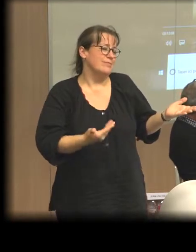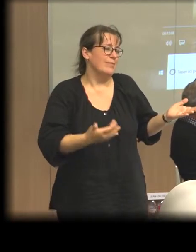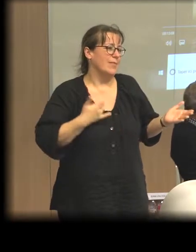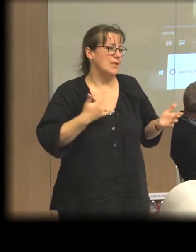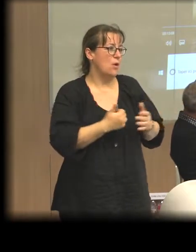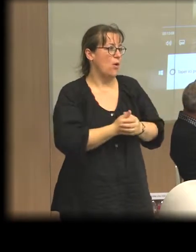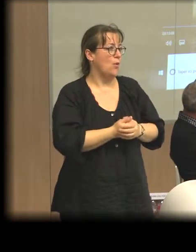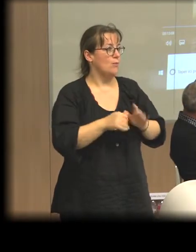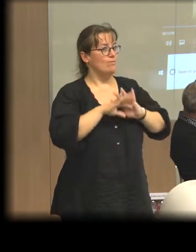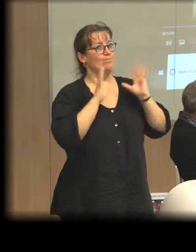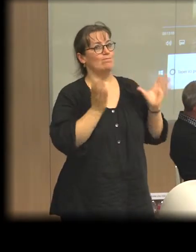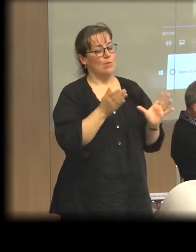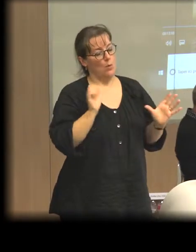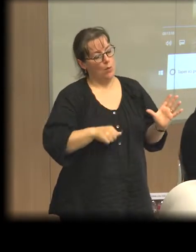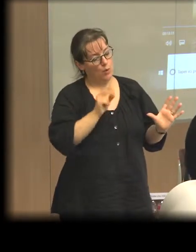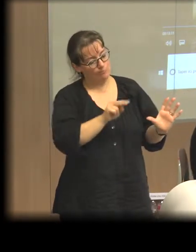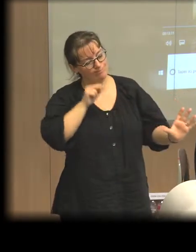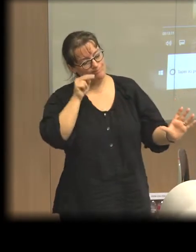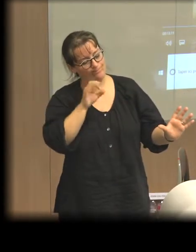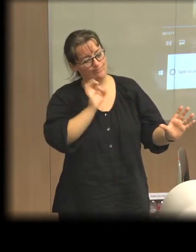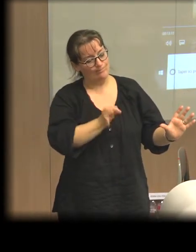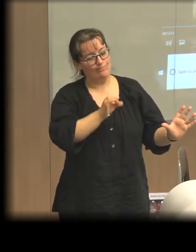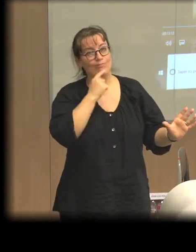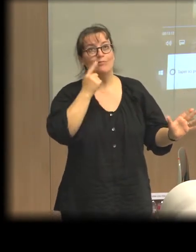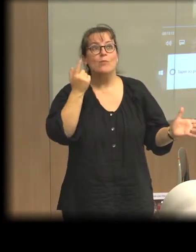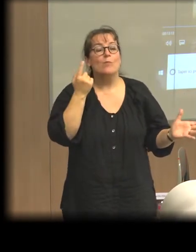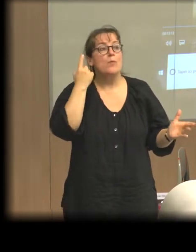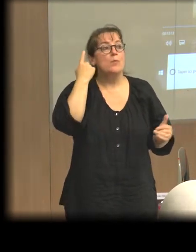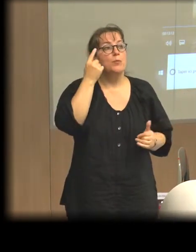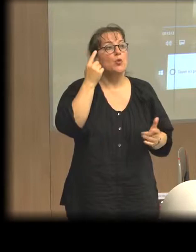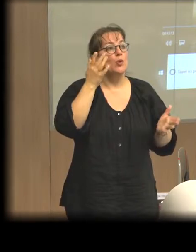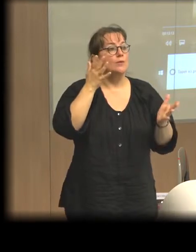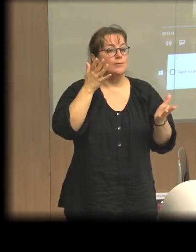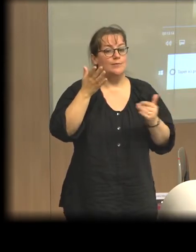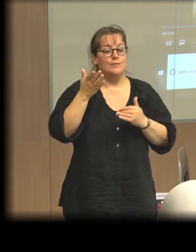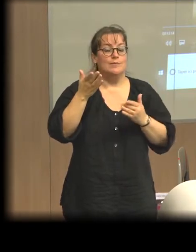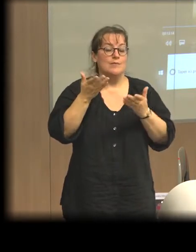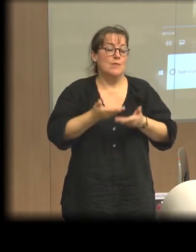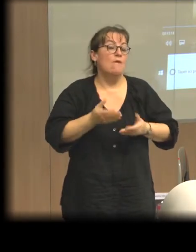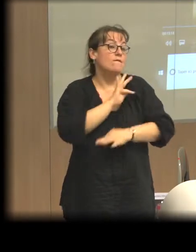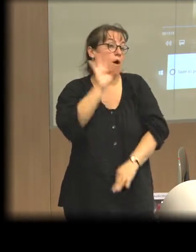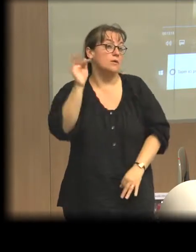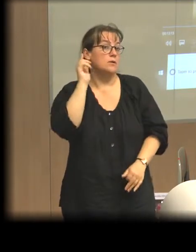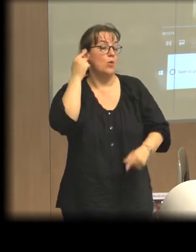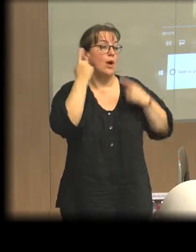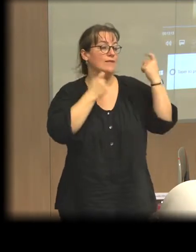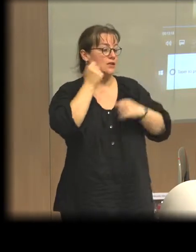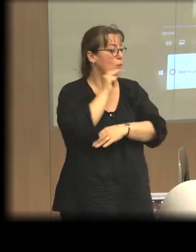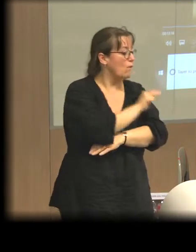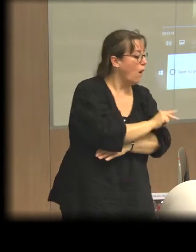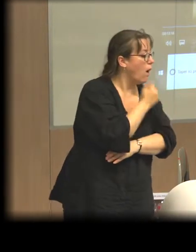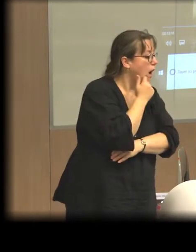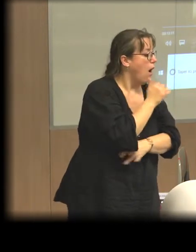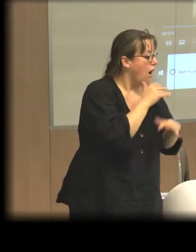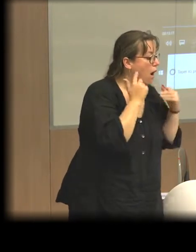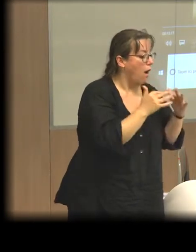peuvent nous éclairer aussi sur les choix à faire dans le cadre de ce fameux changement d'échelle en France. Donc je pense qu'il est temps de revenir